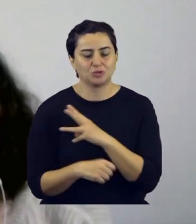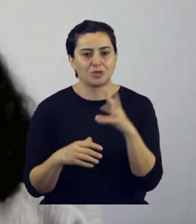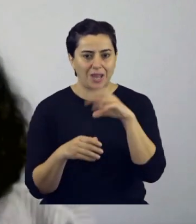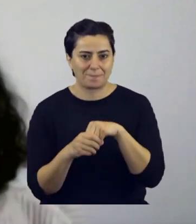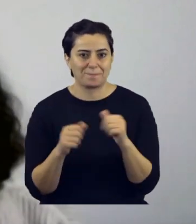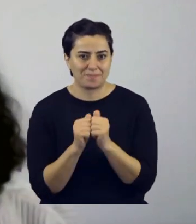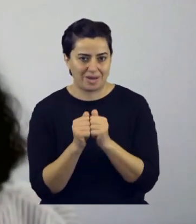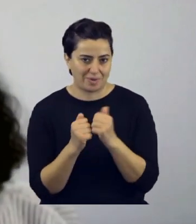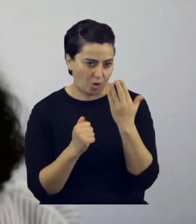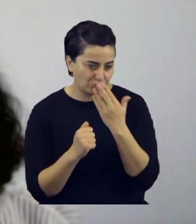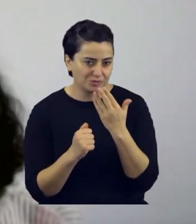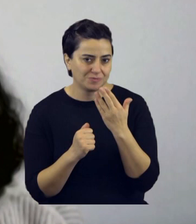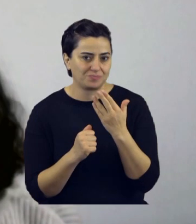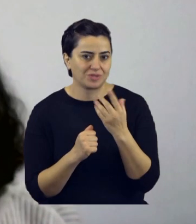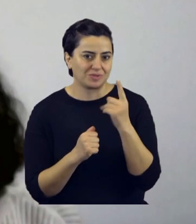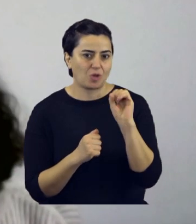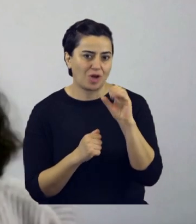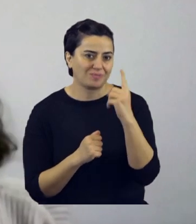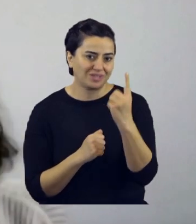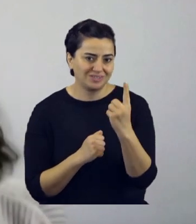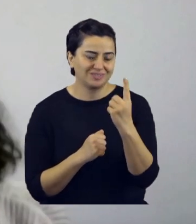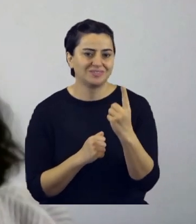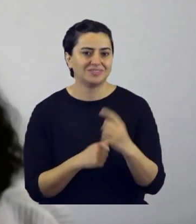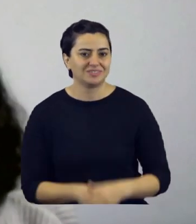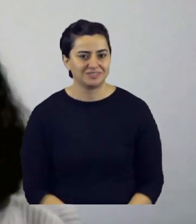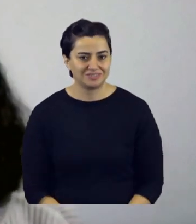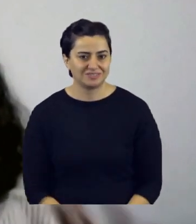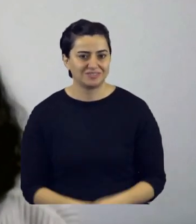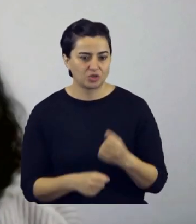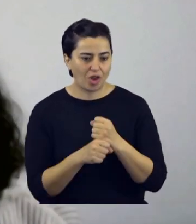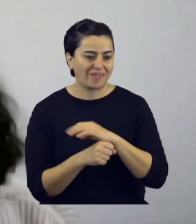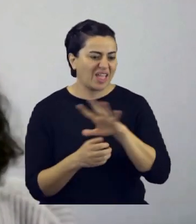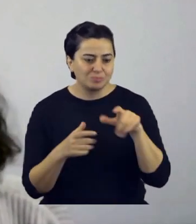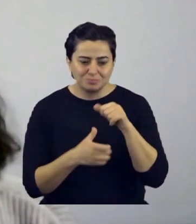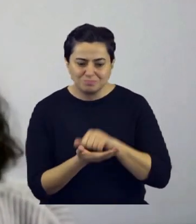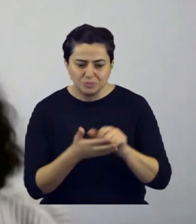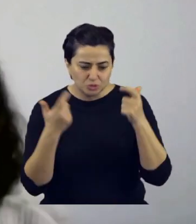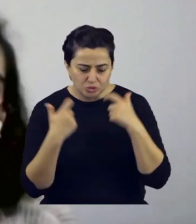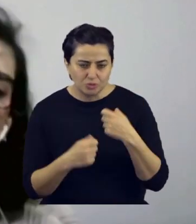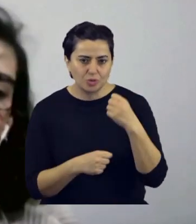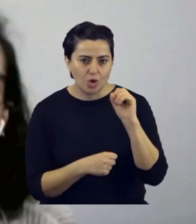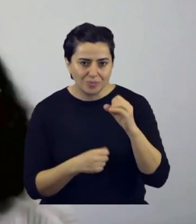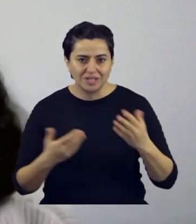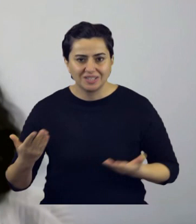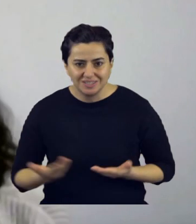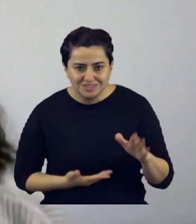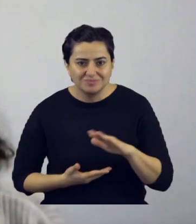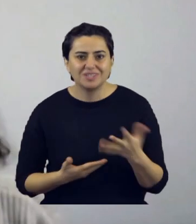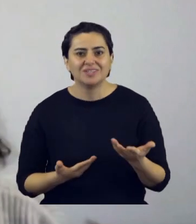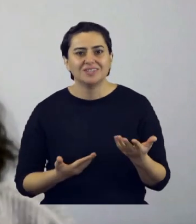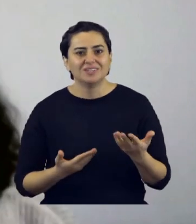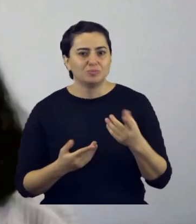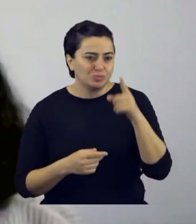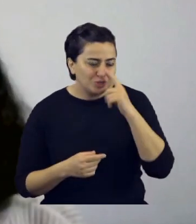ve üçüncü sınıflar tamamen aynı sınıftaydık. Bir tane hocamız vardı, öğretmenimiz. Bütün görevleri o yapıyordu. Yani öğretmenimizdi, hadememizdi,